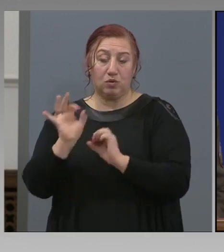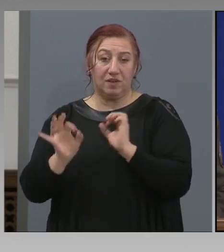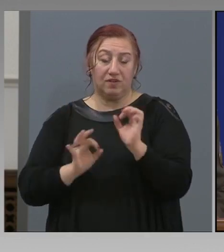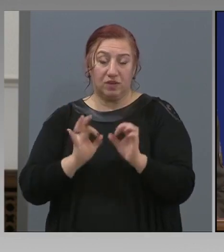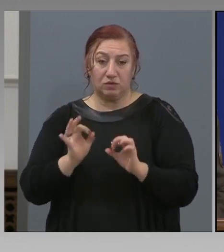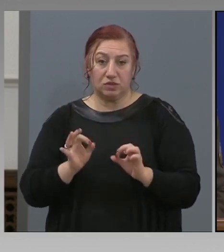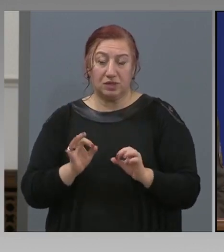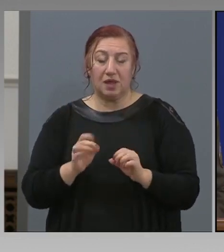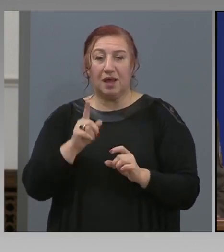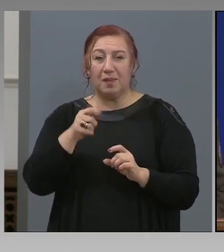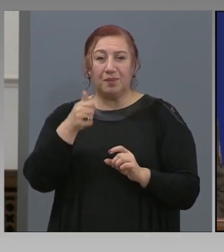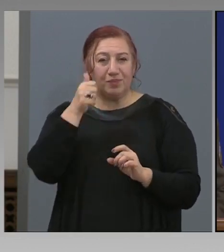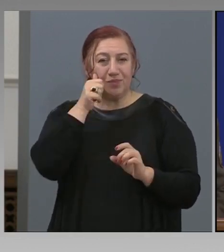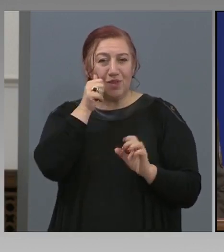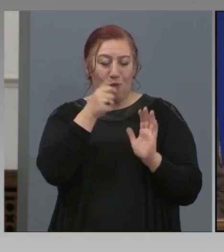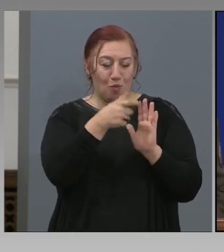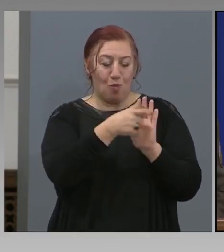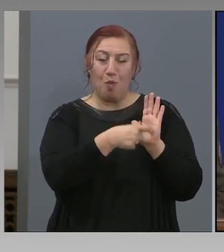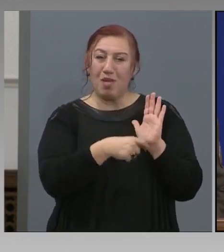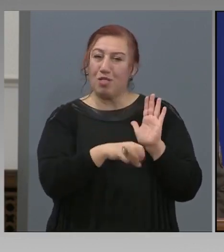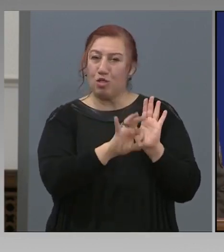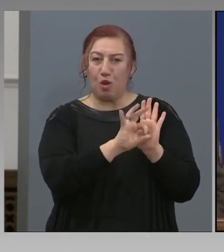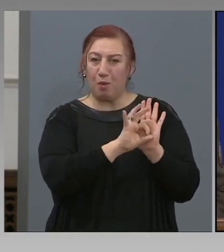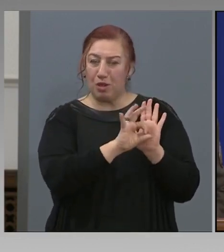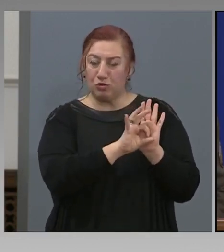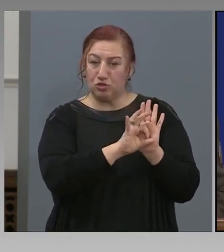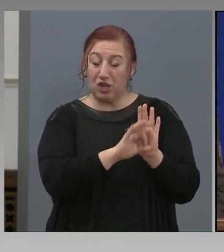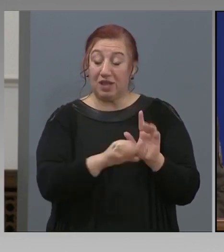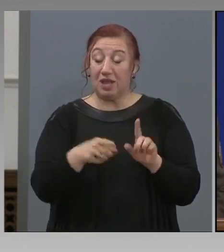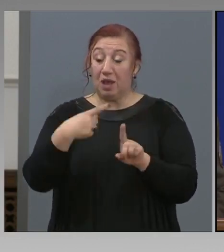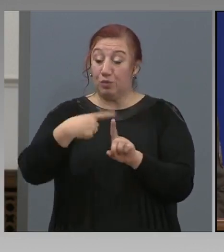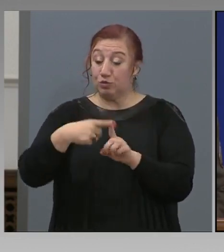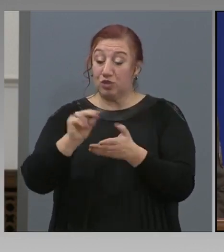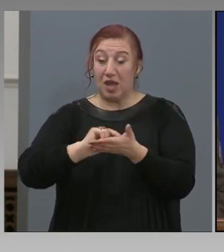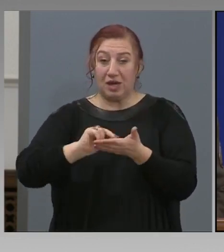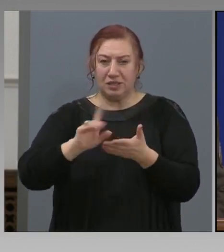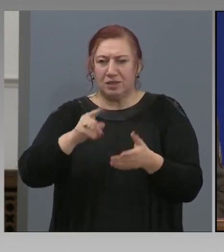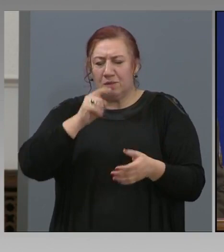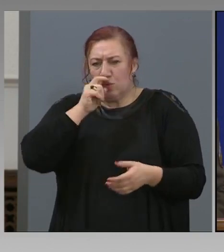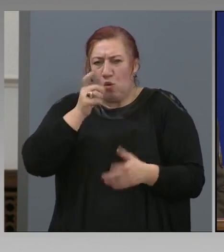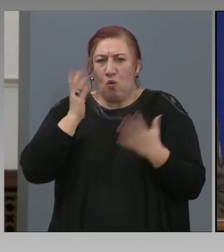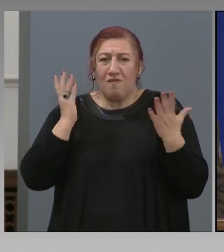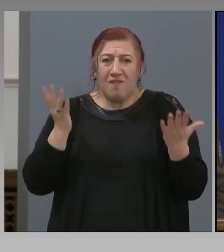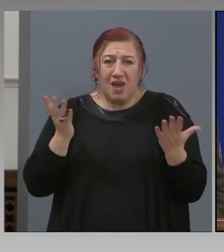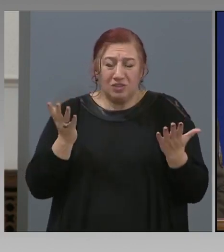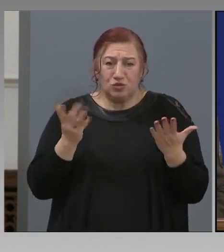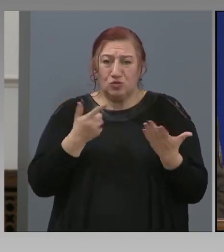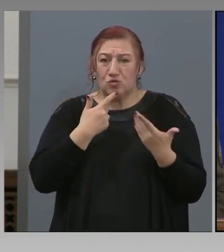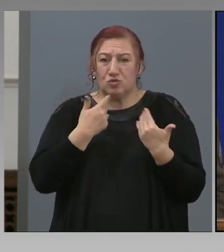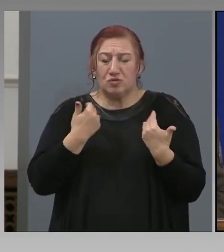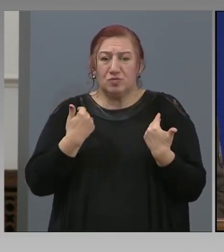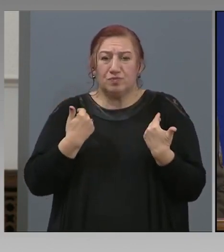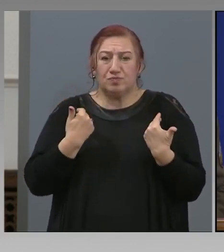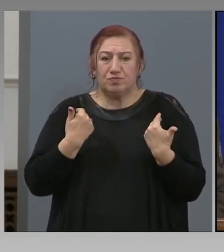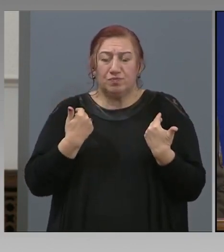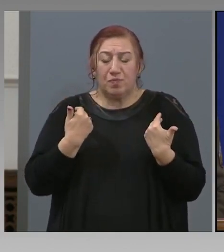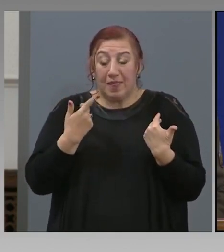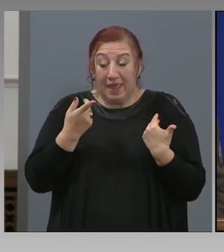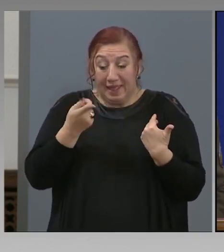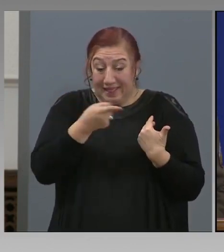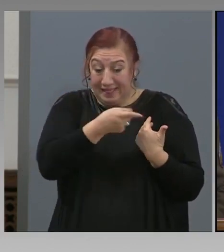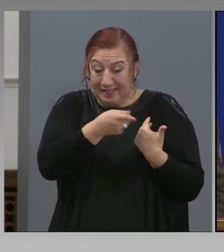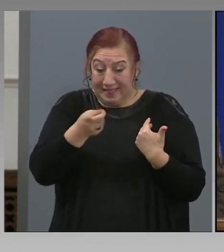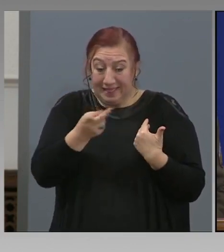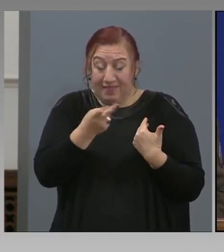При мобилното приложение и регистъра също са от изключително важно значение. Те ни